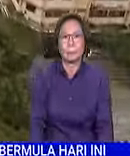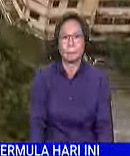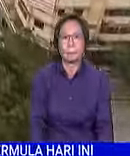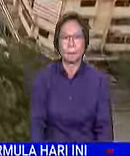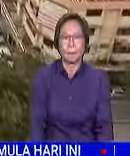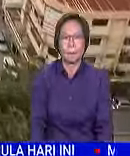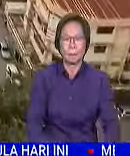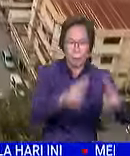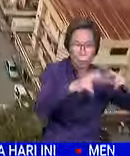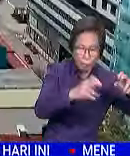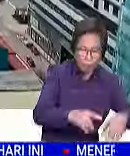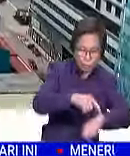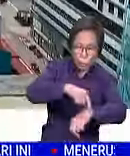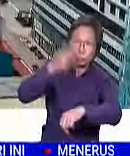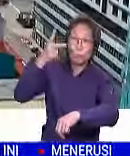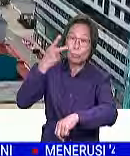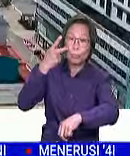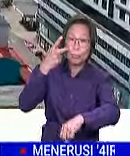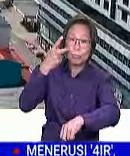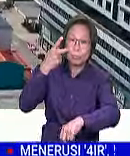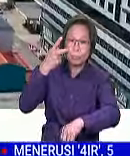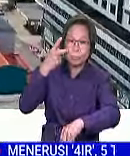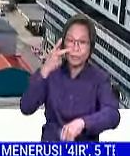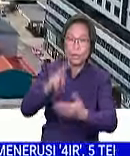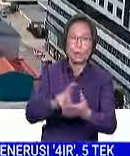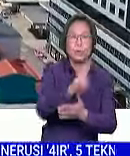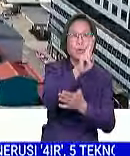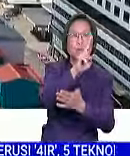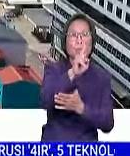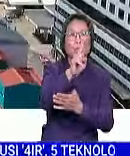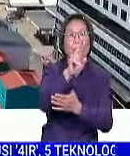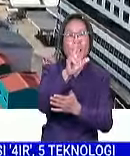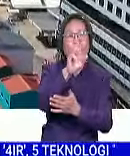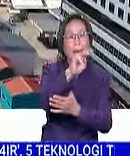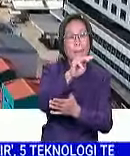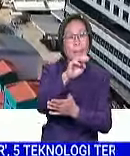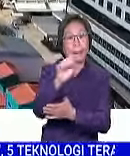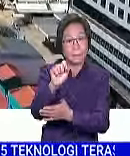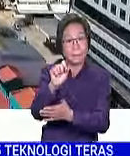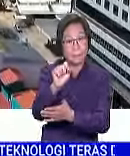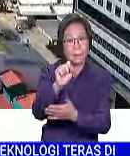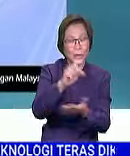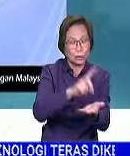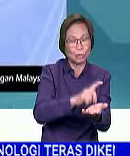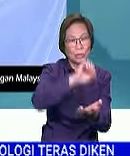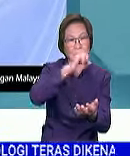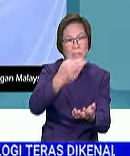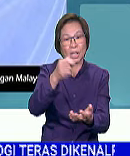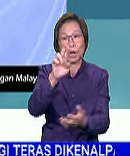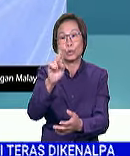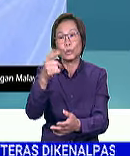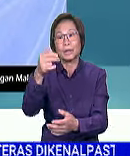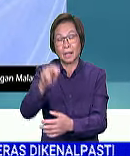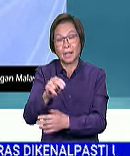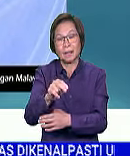Penyelidik Geopolitik dan Elektoral Sabah Universiti Malaysia Sabah UMS Dr. Syahrudin Awang Ahmad berkata